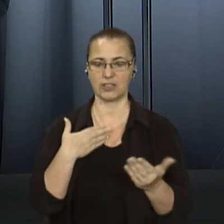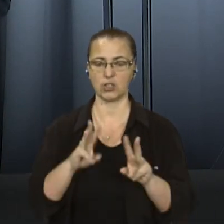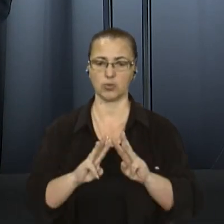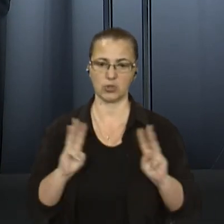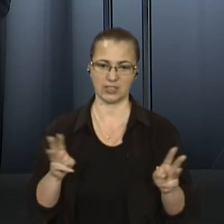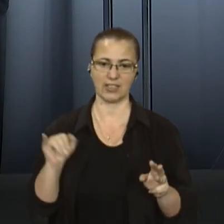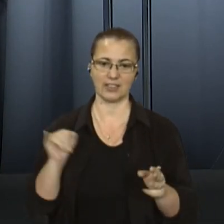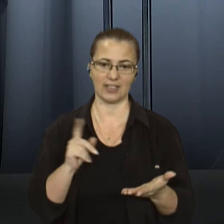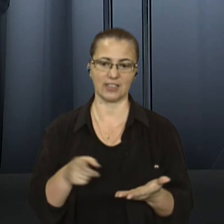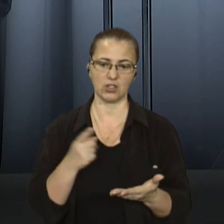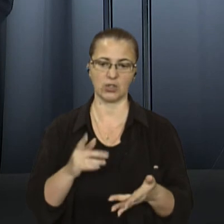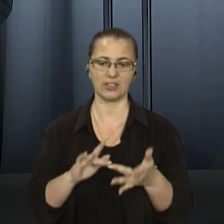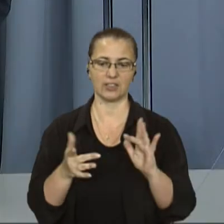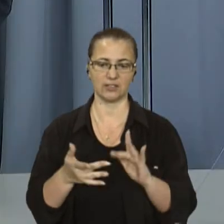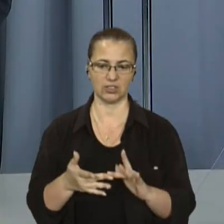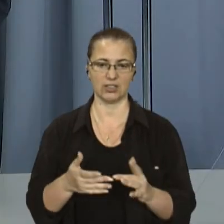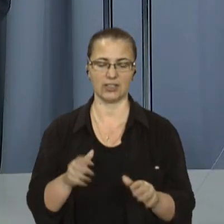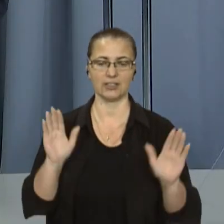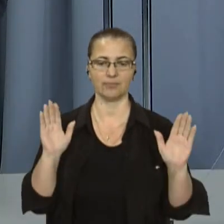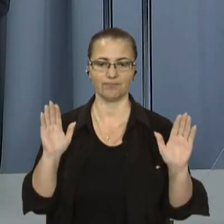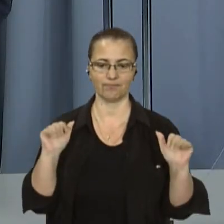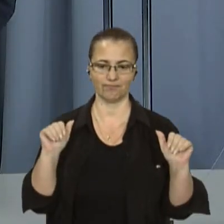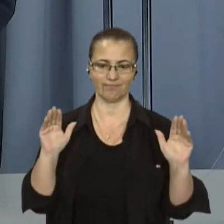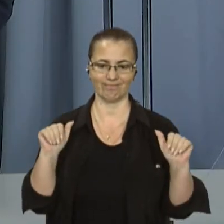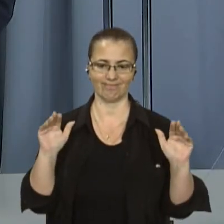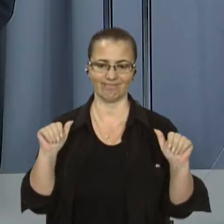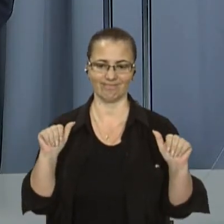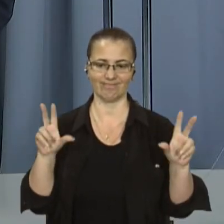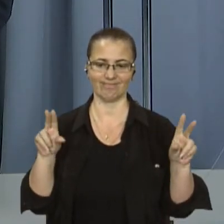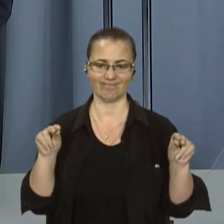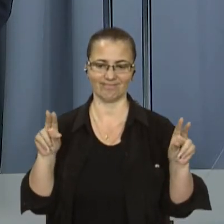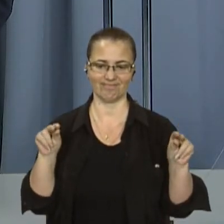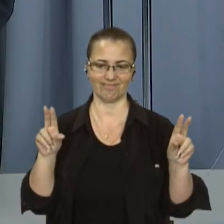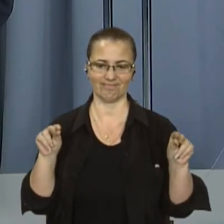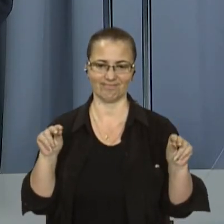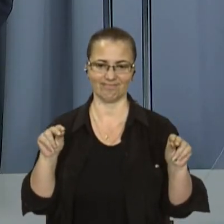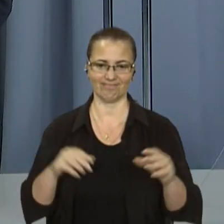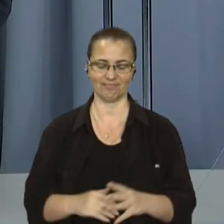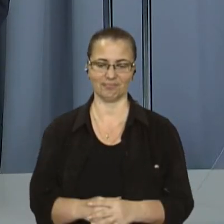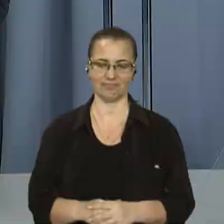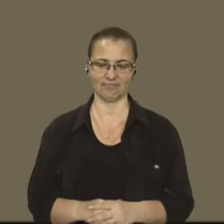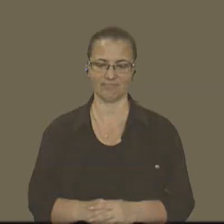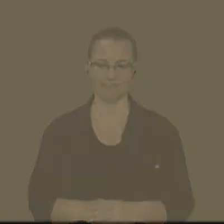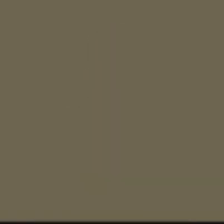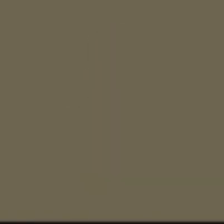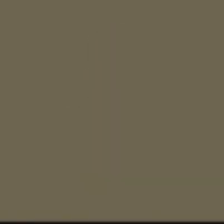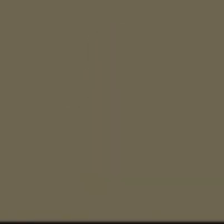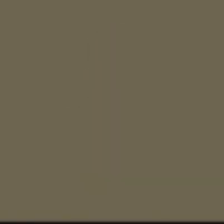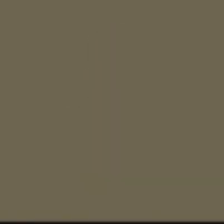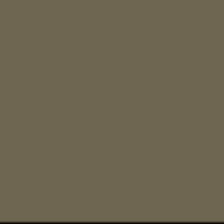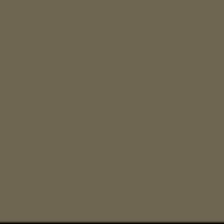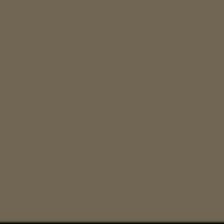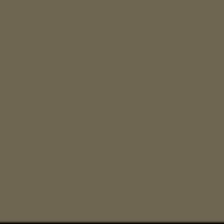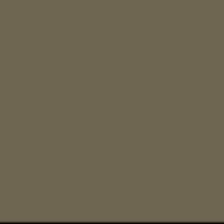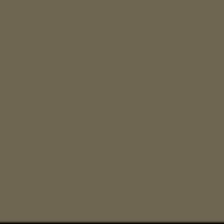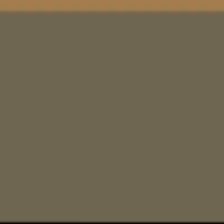сайті та на сторінках у соціальних мережах. Наступний випуск новин дивіться о 20.30. Дочекайтесь. Дякую.